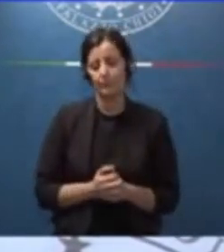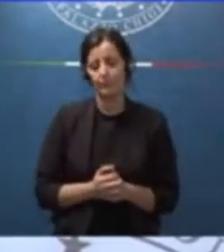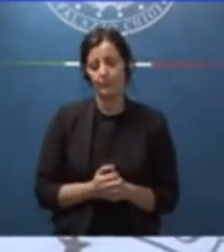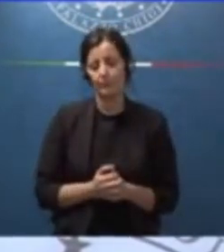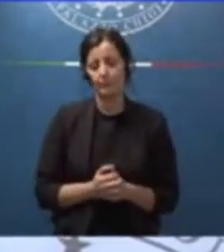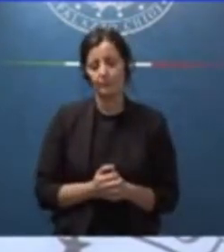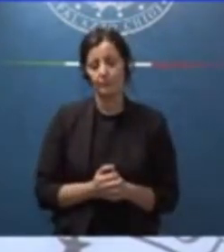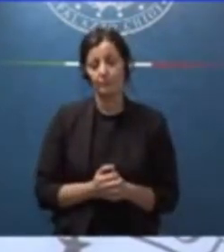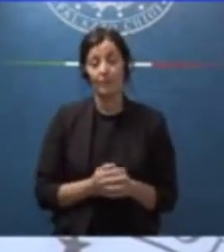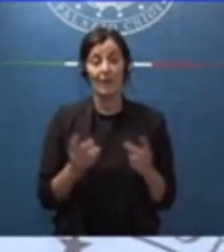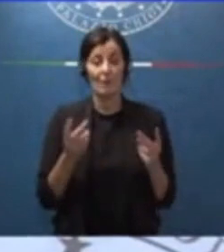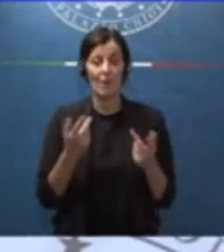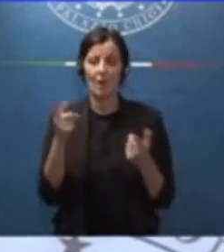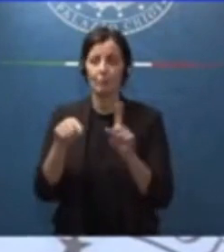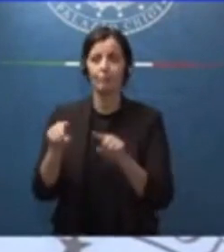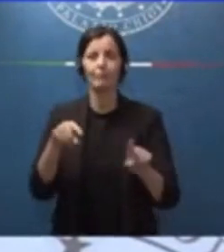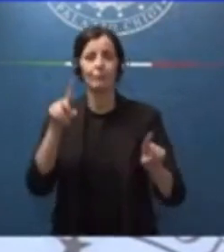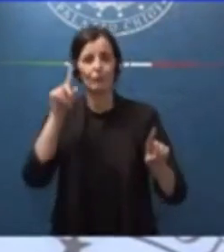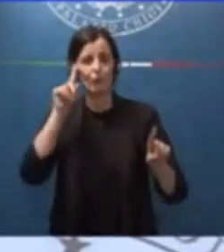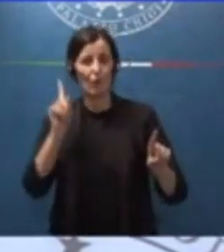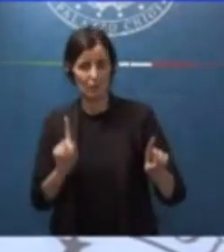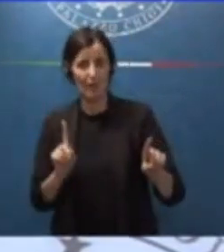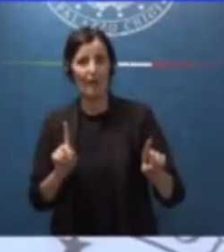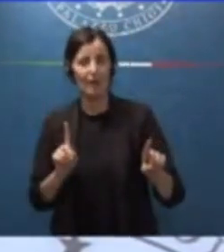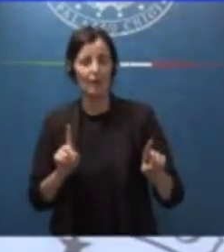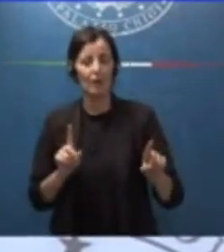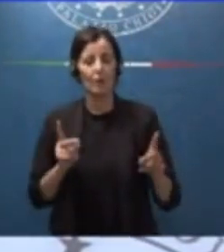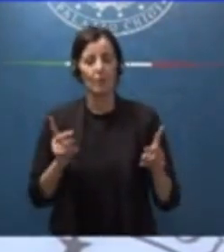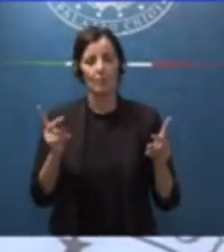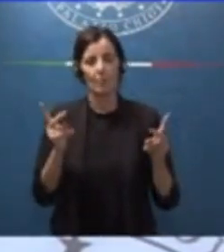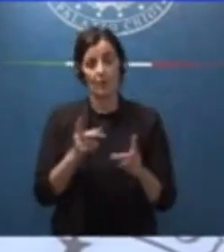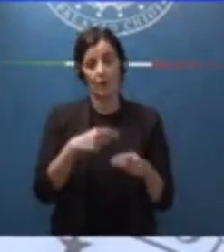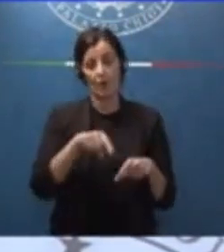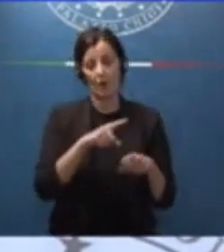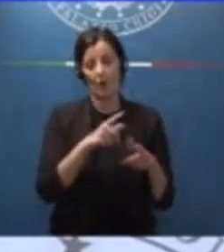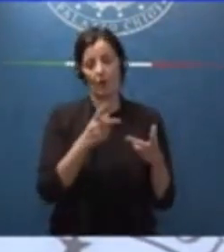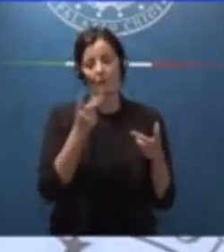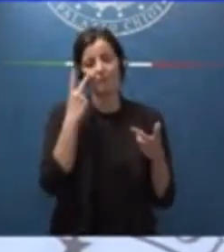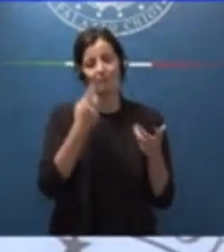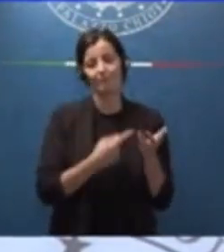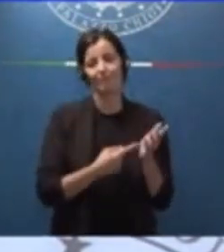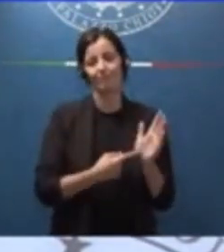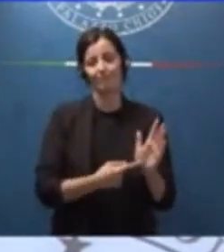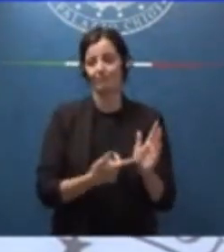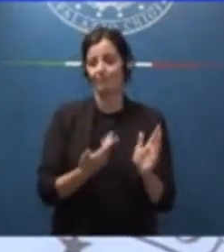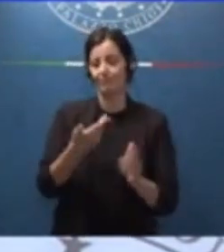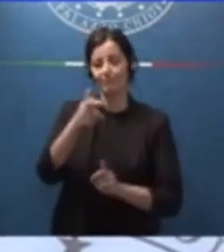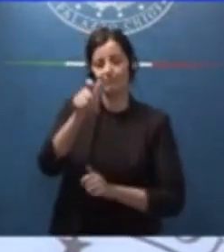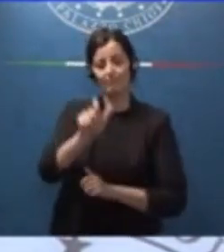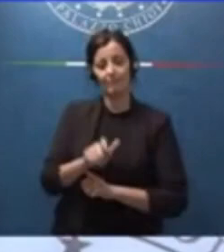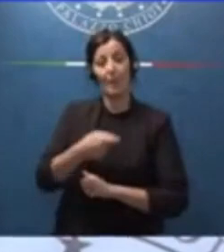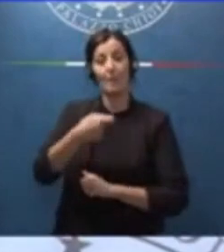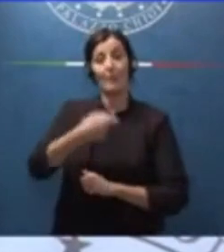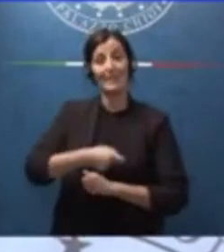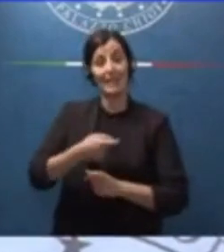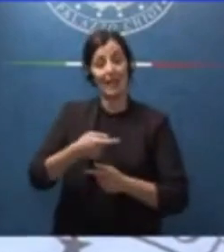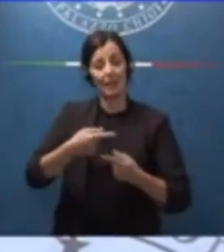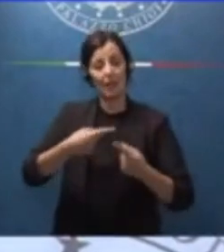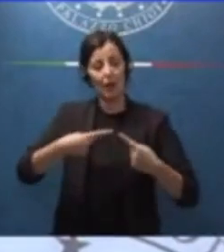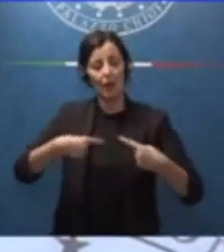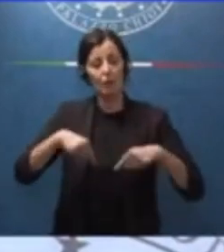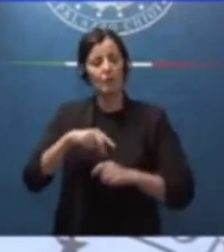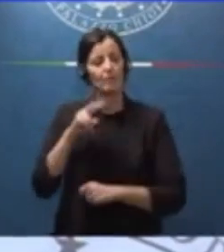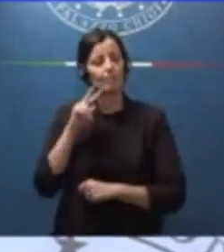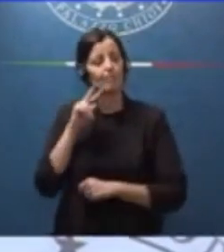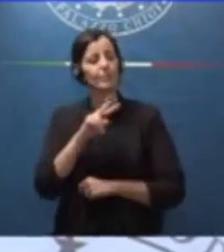cose che non si sanno, ma che denotavano il Presidente del Consiglio che guardava la